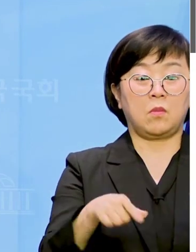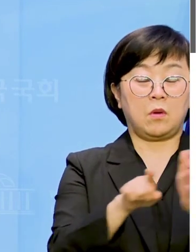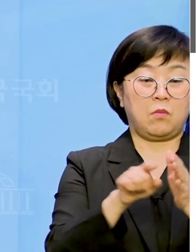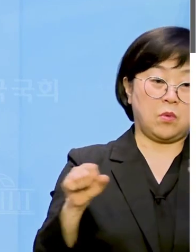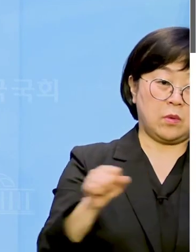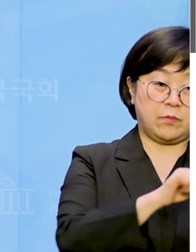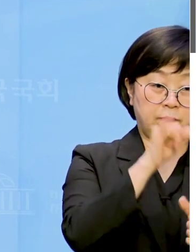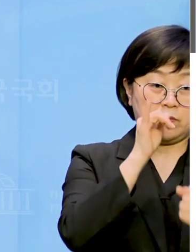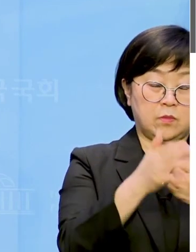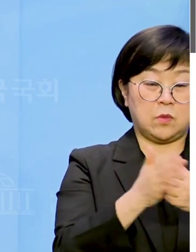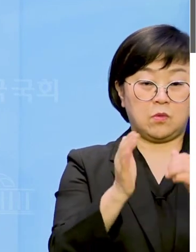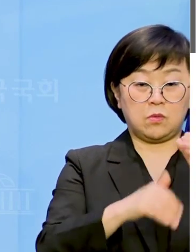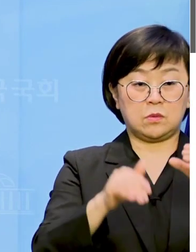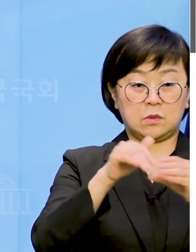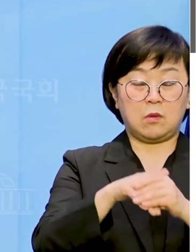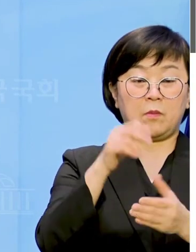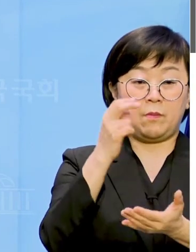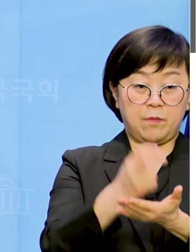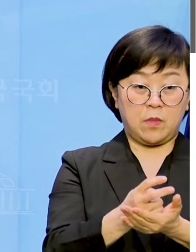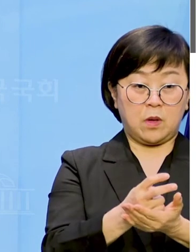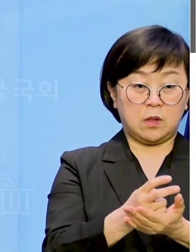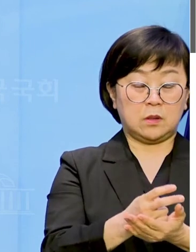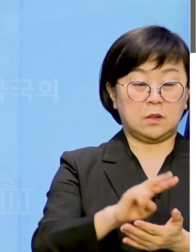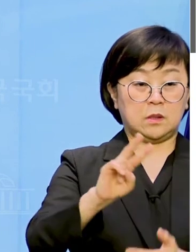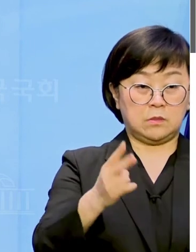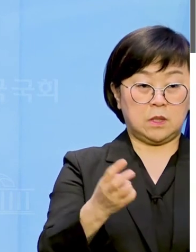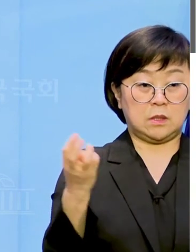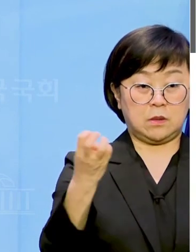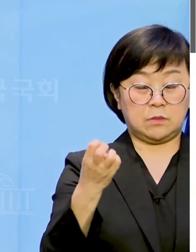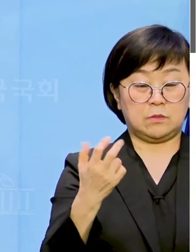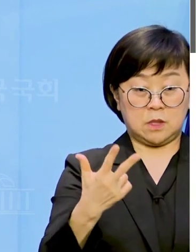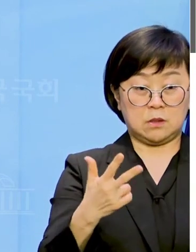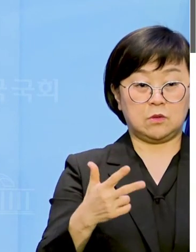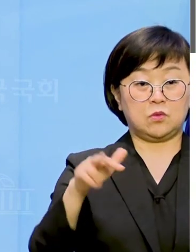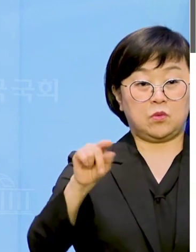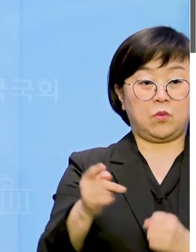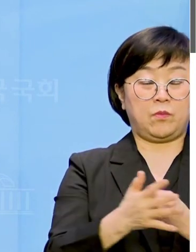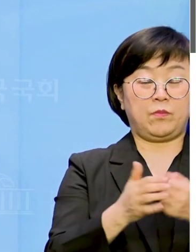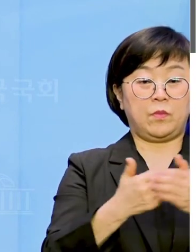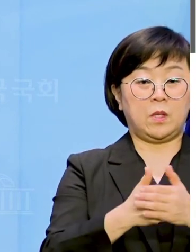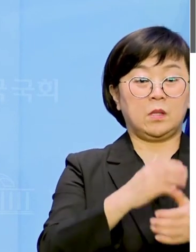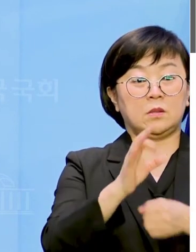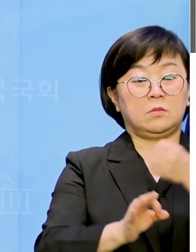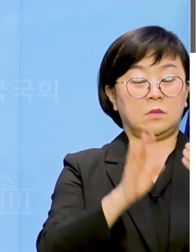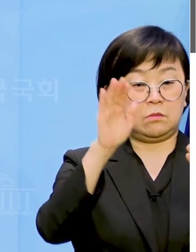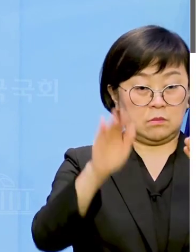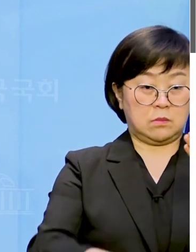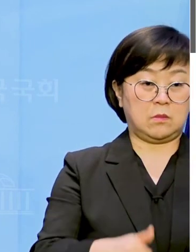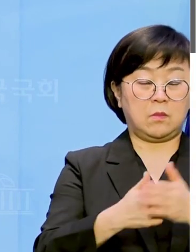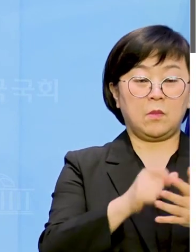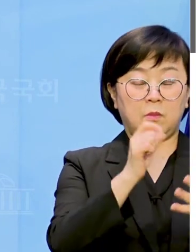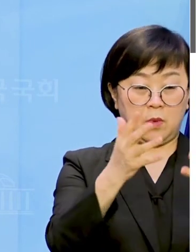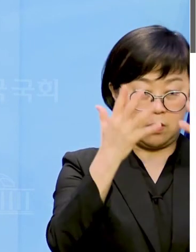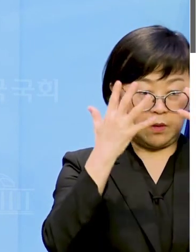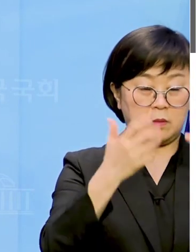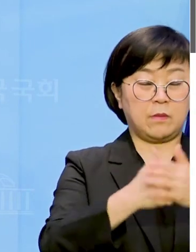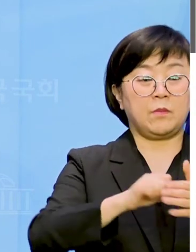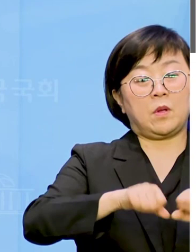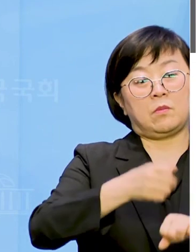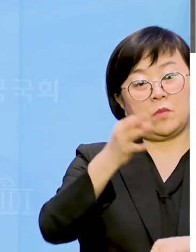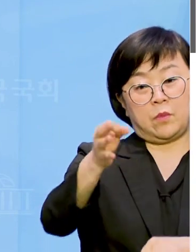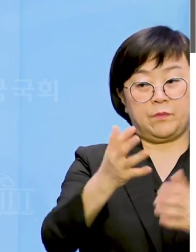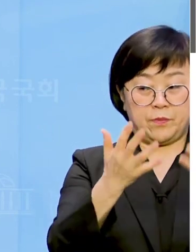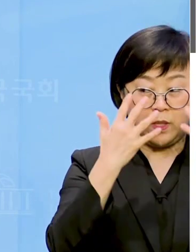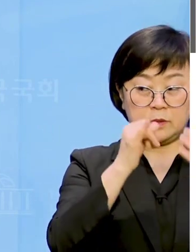폭행하면 공직선거법 제237조에 따라 10년 이하의 징역 또는 벌금형에